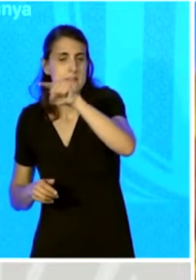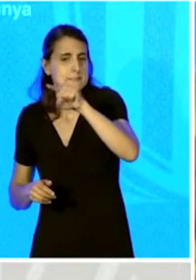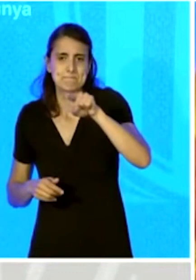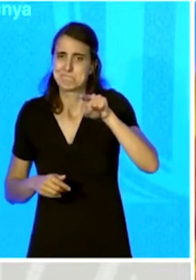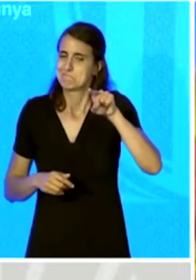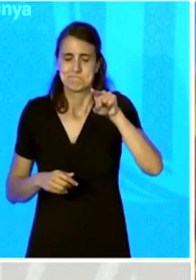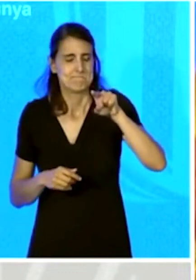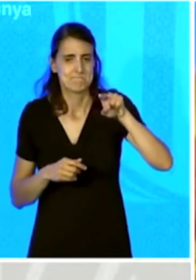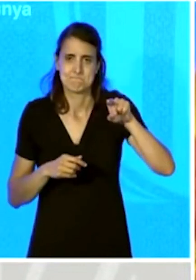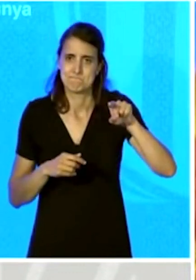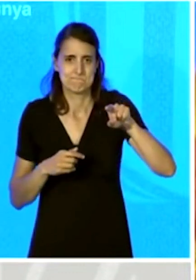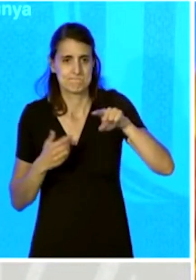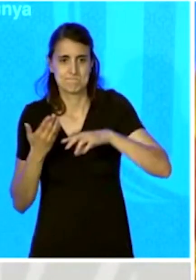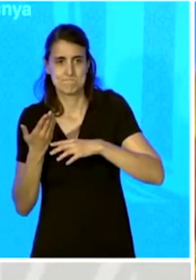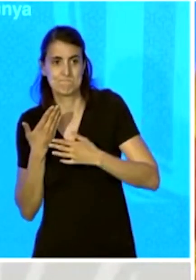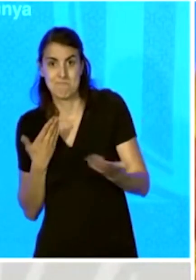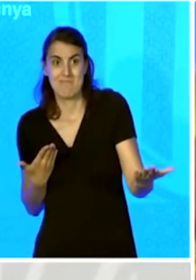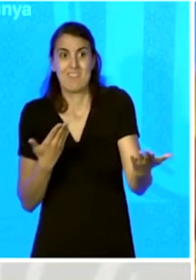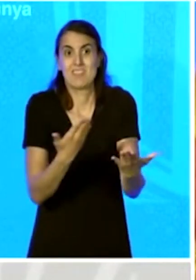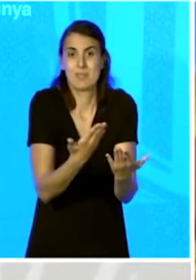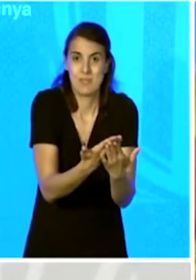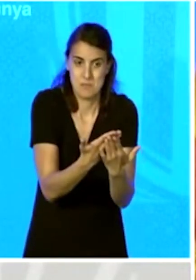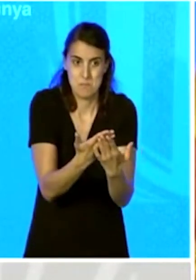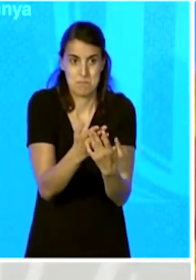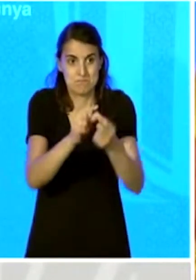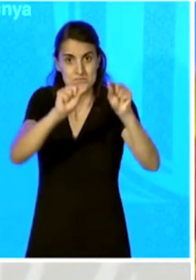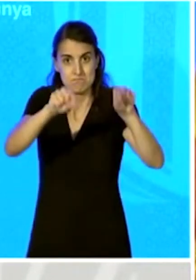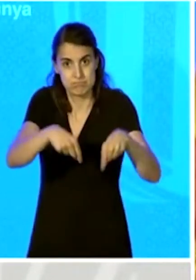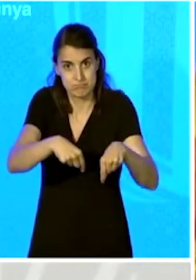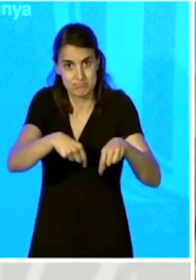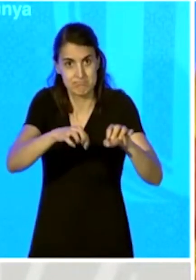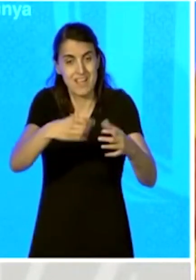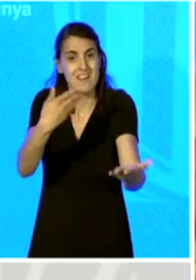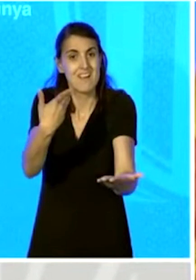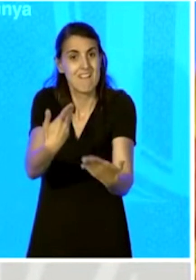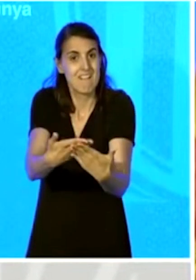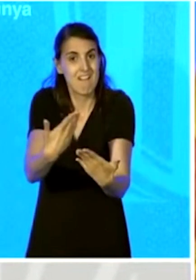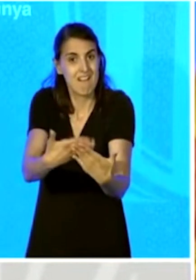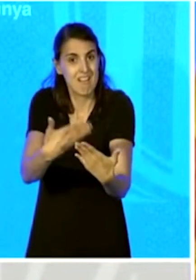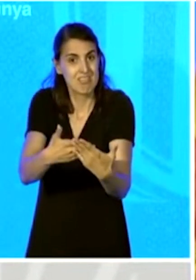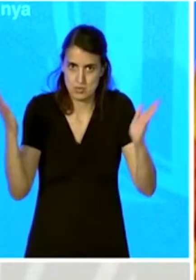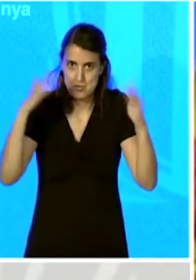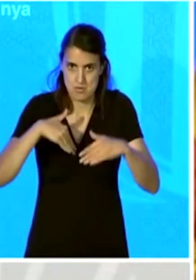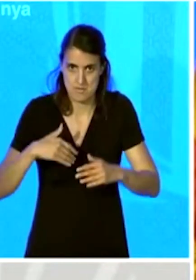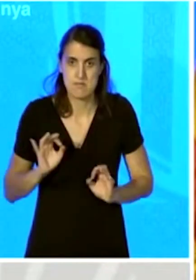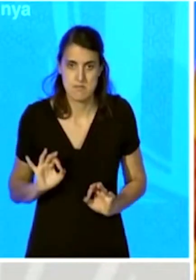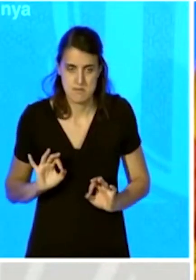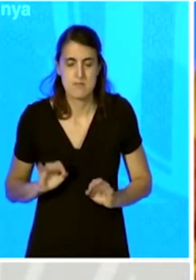oportú acceptar el nostre oferiment de formalitzar la garantia d'aquesta operació.